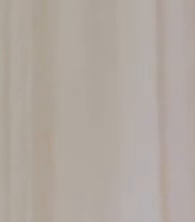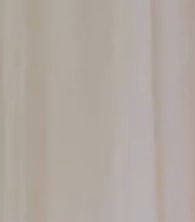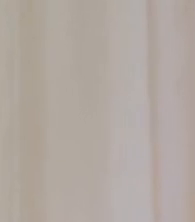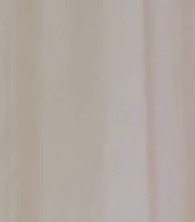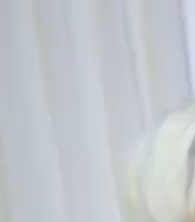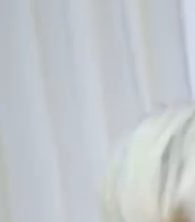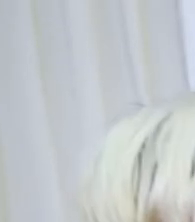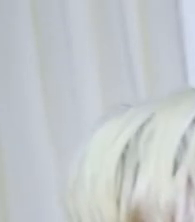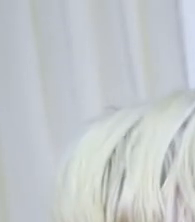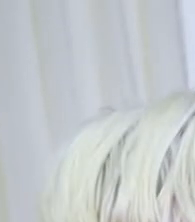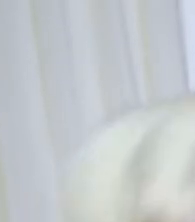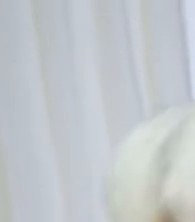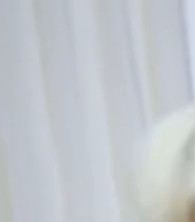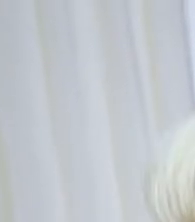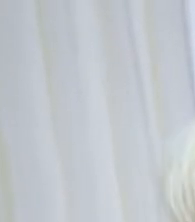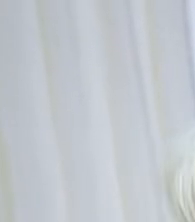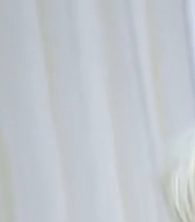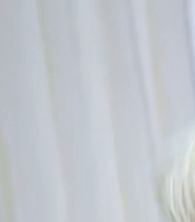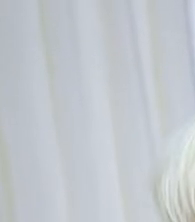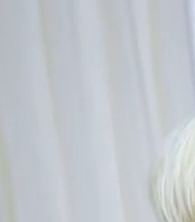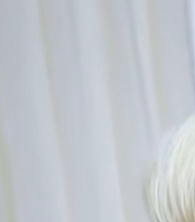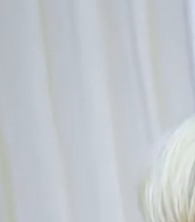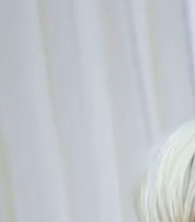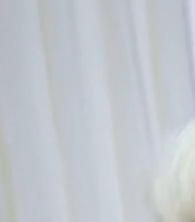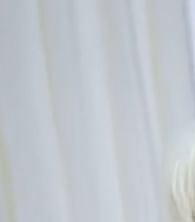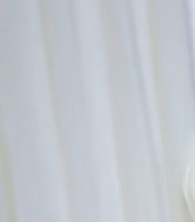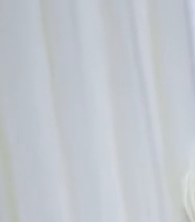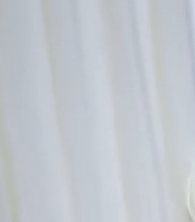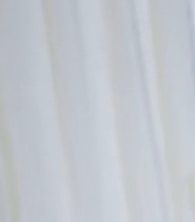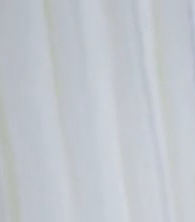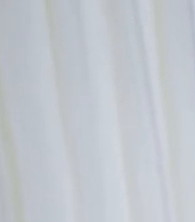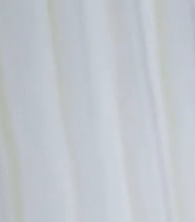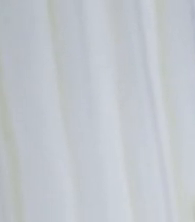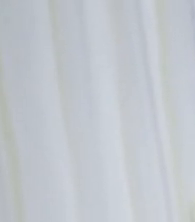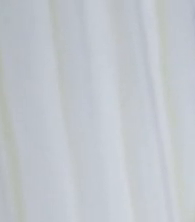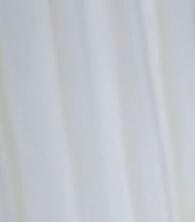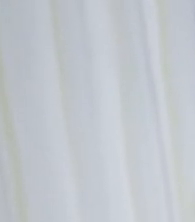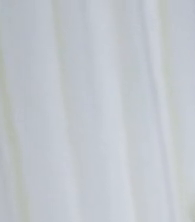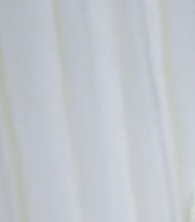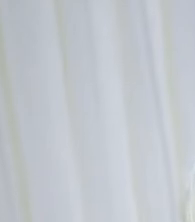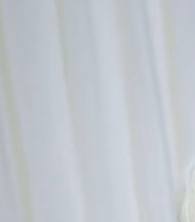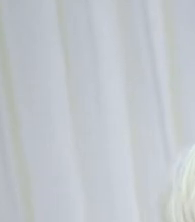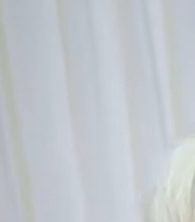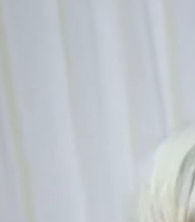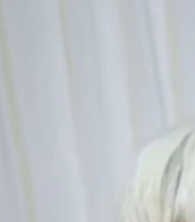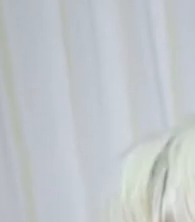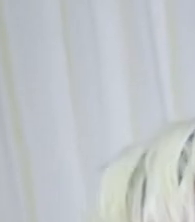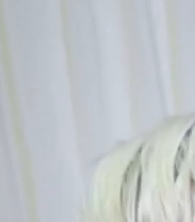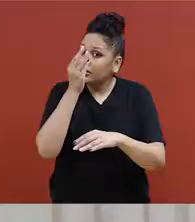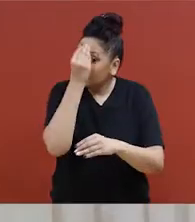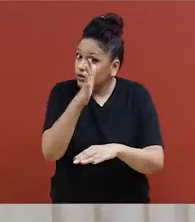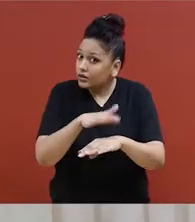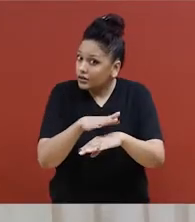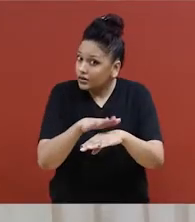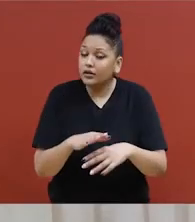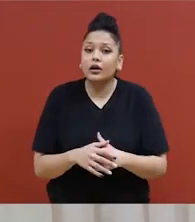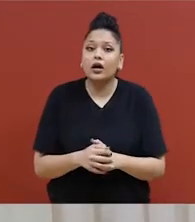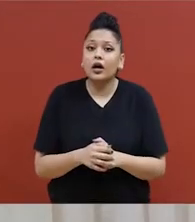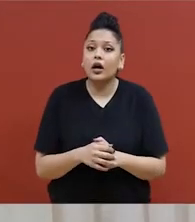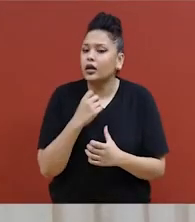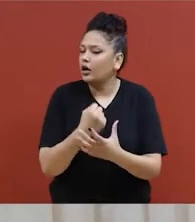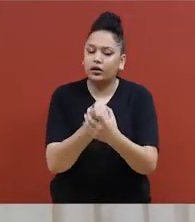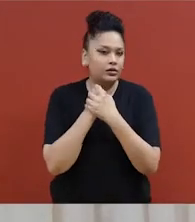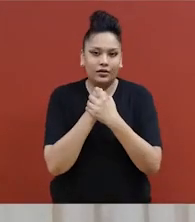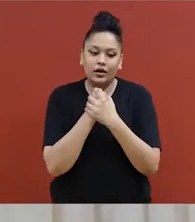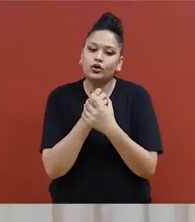épaule ou vers mon autre épaule. Voici ce qu'il ne faut pas faire quand on pratique cette technique. Il ne faut